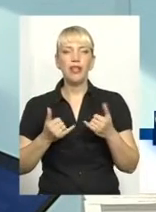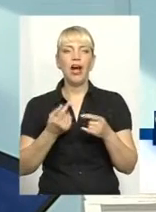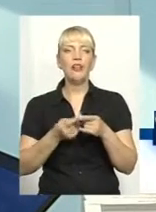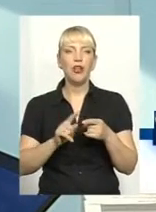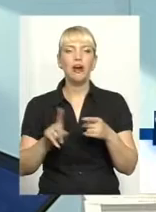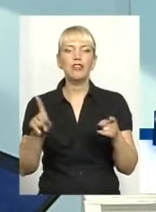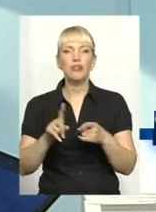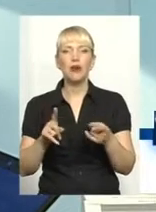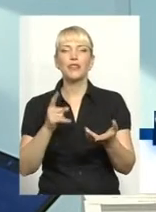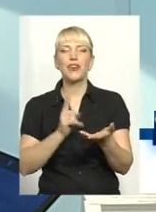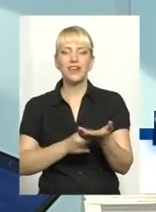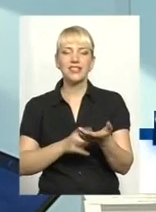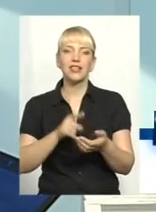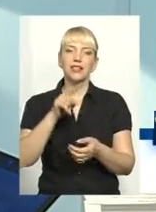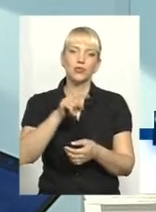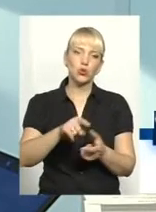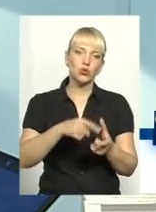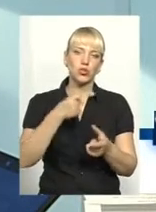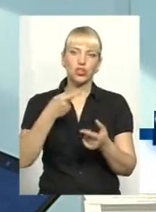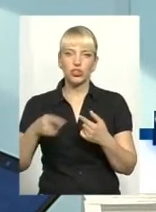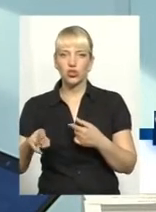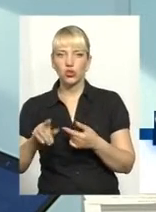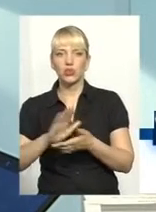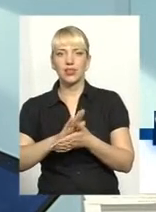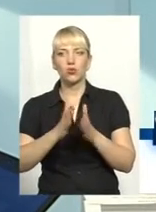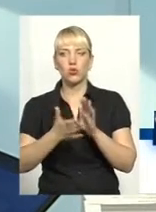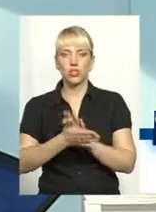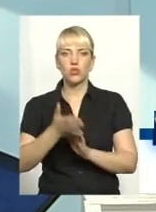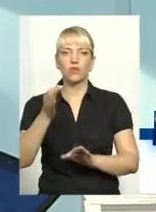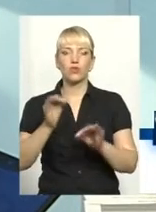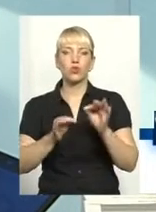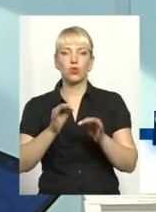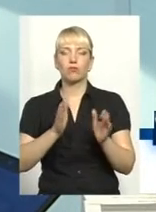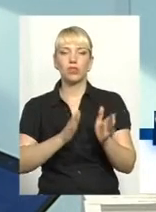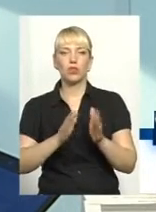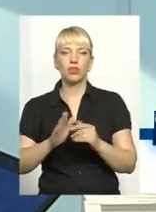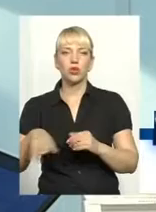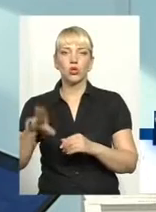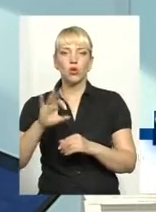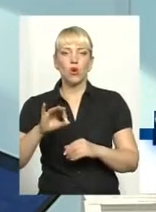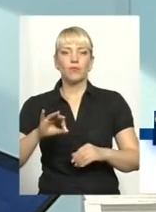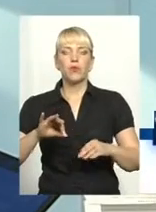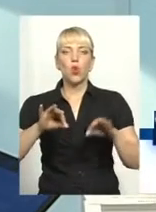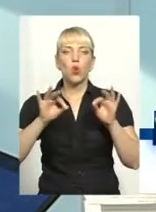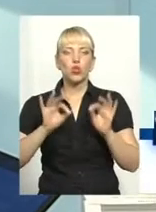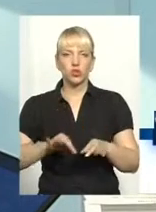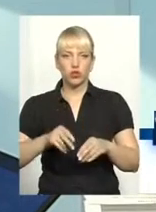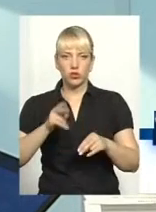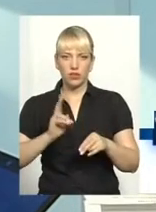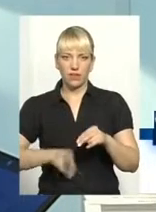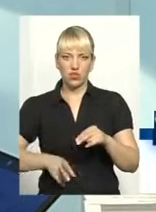довести ту чи іншу ситуацію в судовому порядку до логічного завершення. Тому що